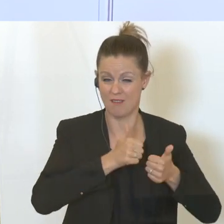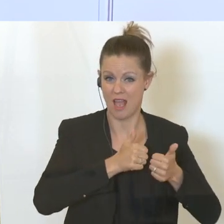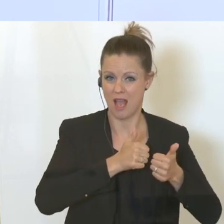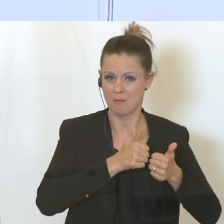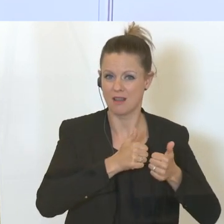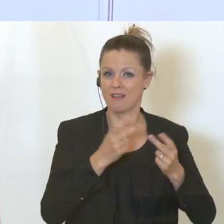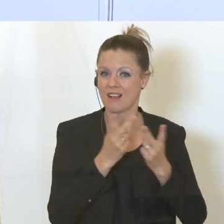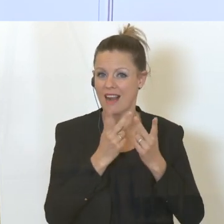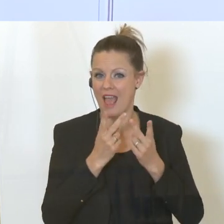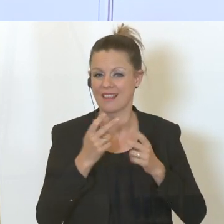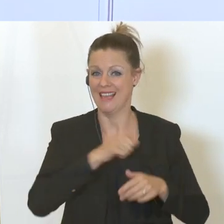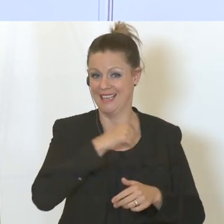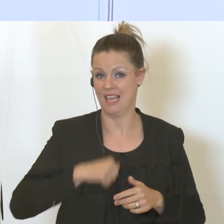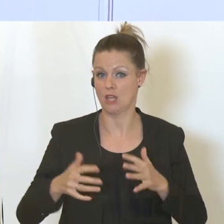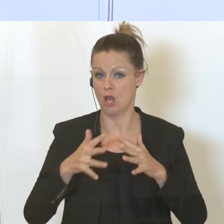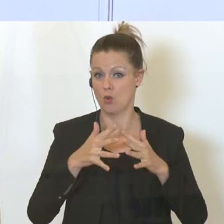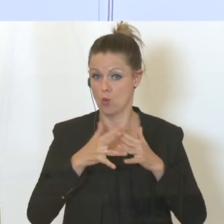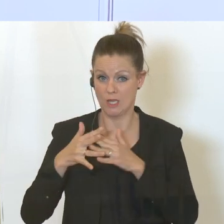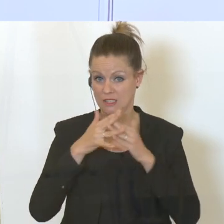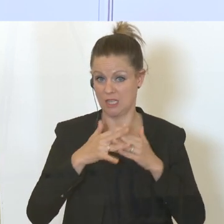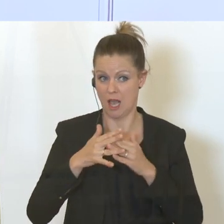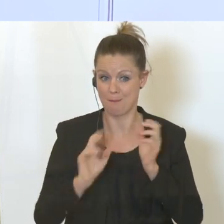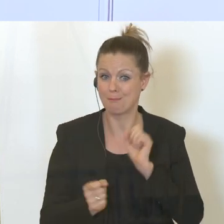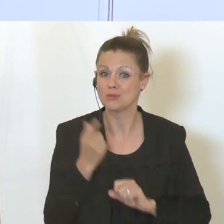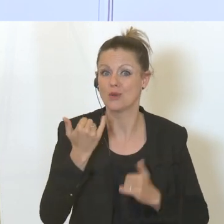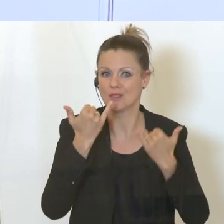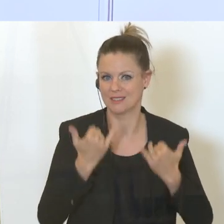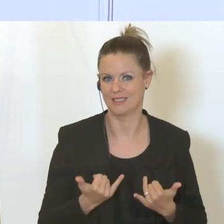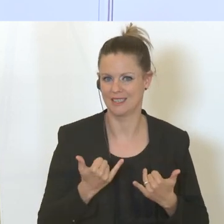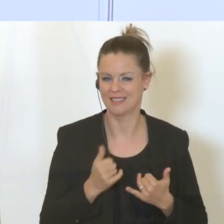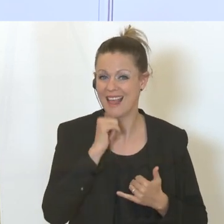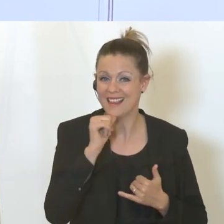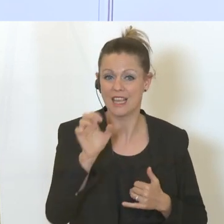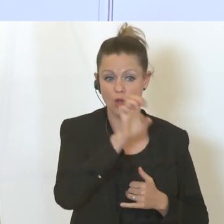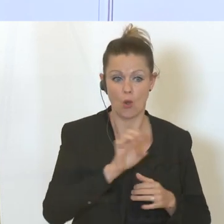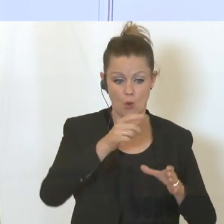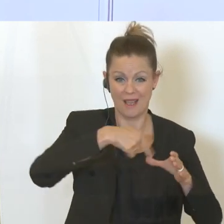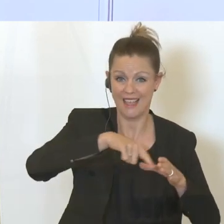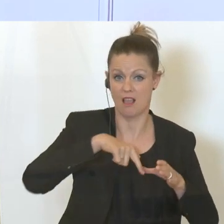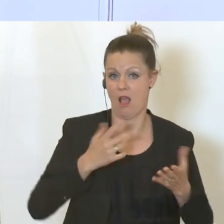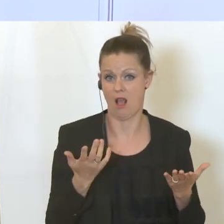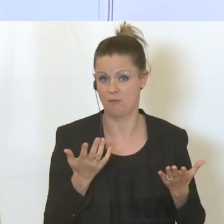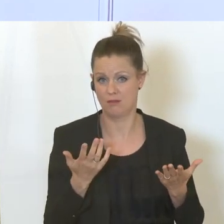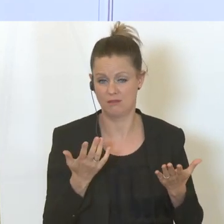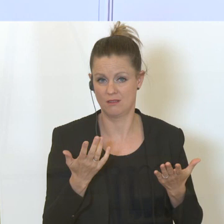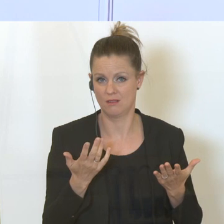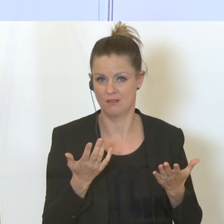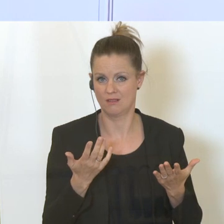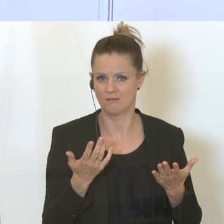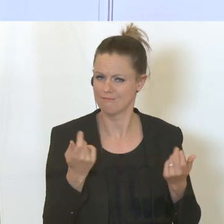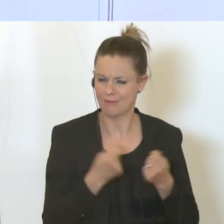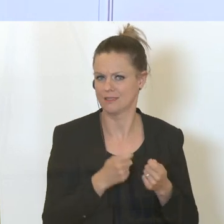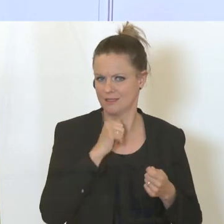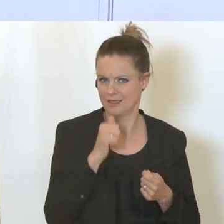und zu den USA steht, gerade jetzt und eben nicht nur innerhalb der Wettbewerb innerhalb der Europäischen